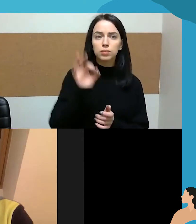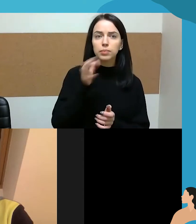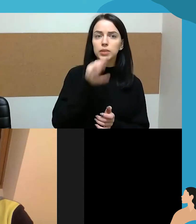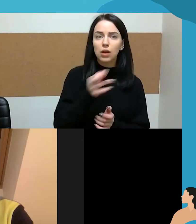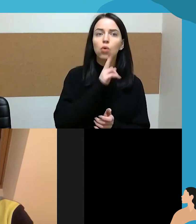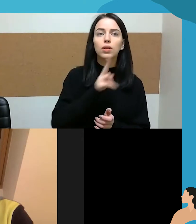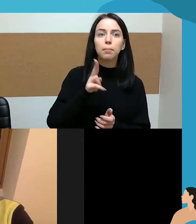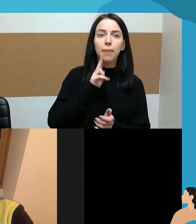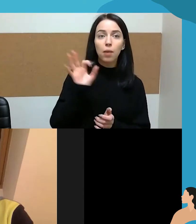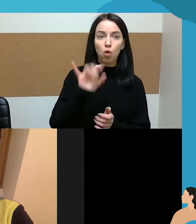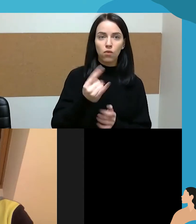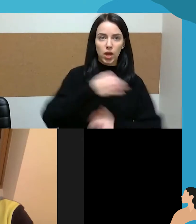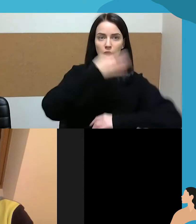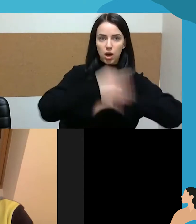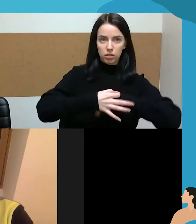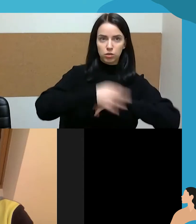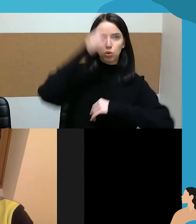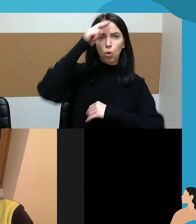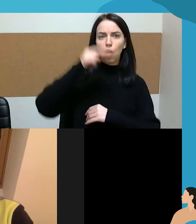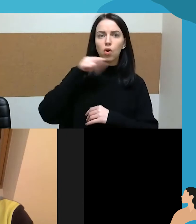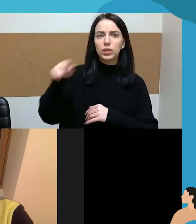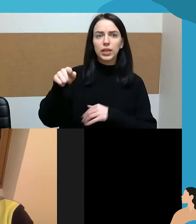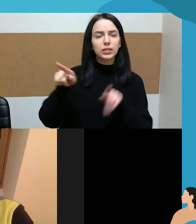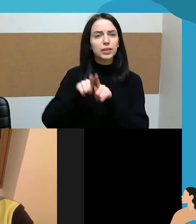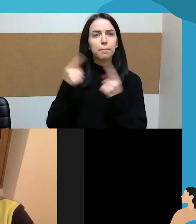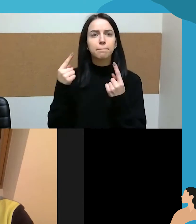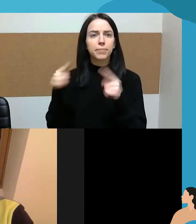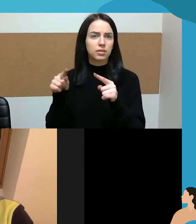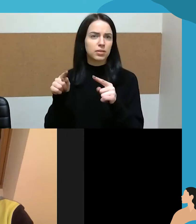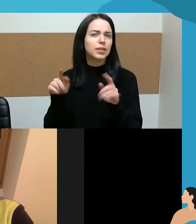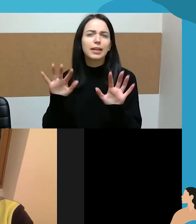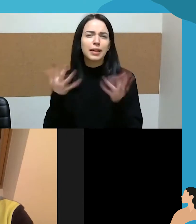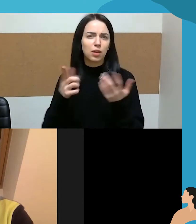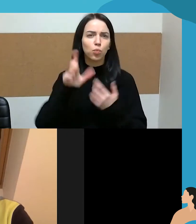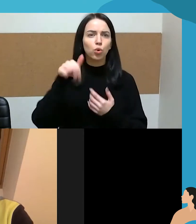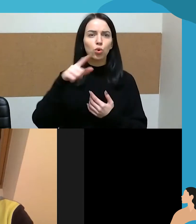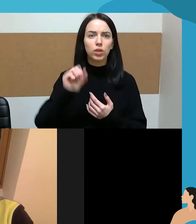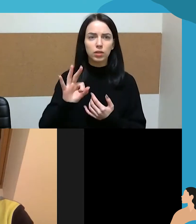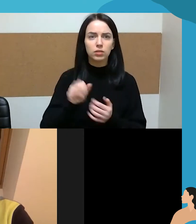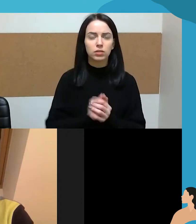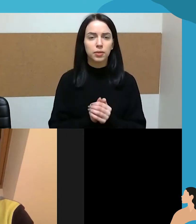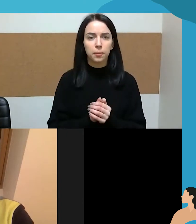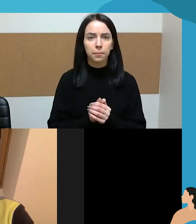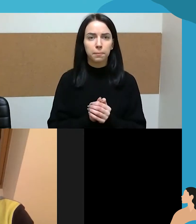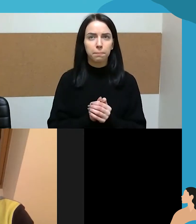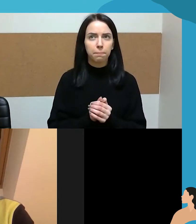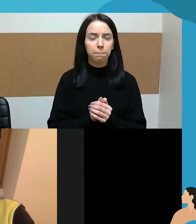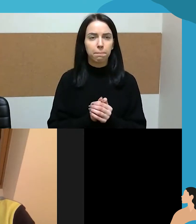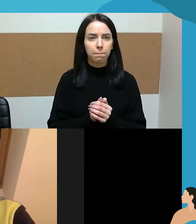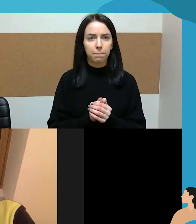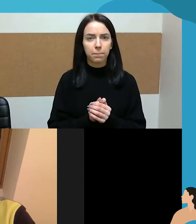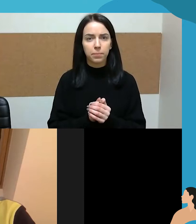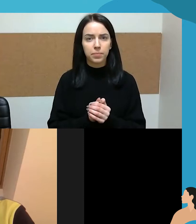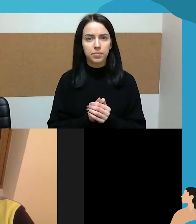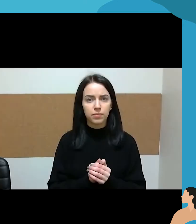už vaiką, o tėtis yra lygiai ir kažkoks statusos simbolis. Liūdai, kaip ten yra su statusu ir kaip ten yra su tą atsakomybę jūsų